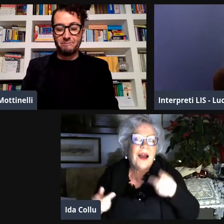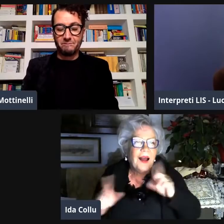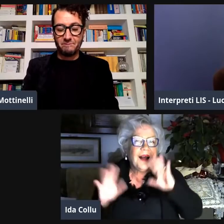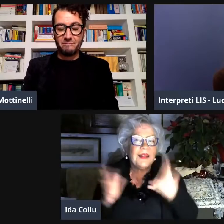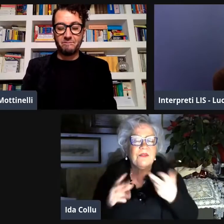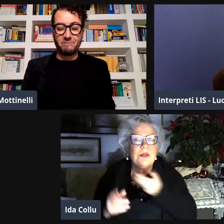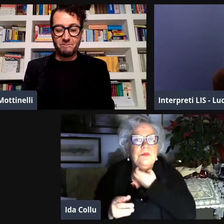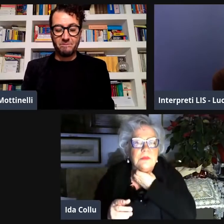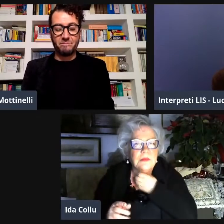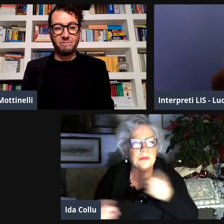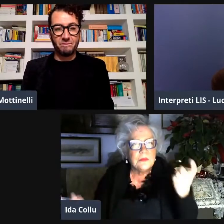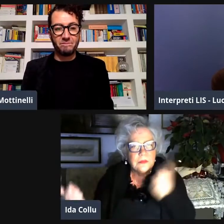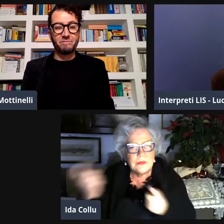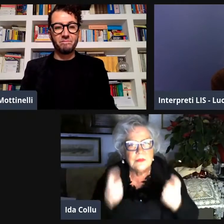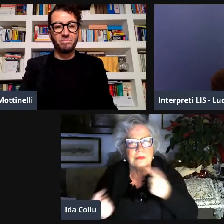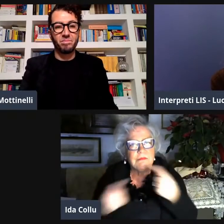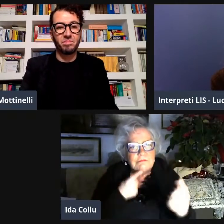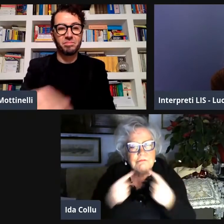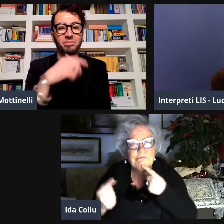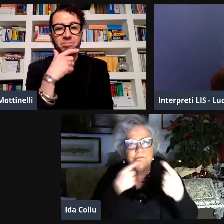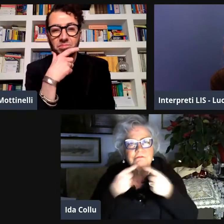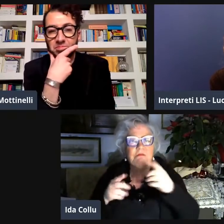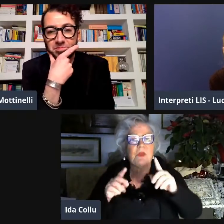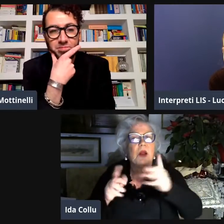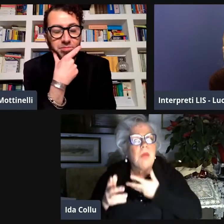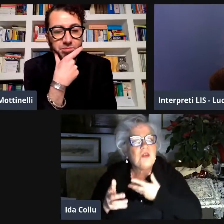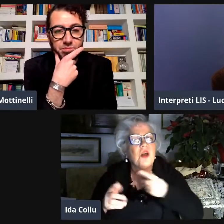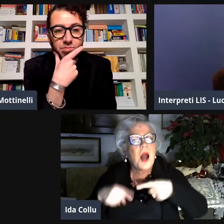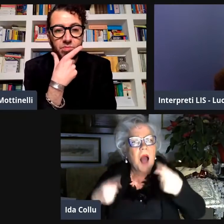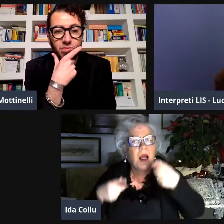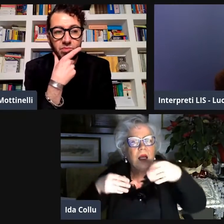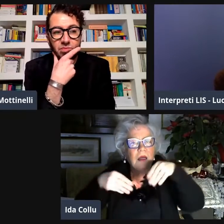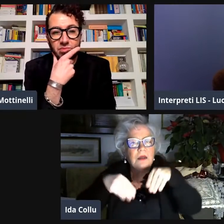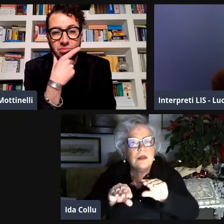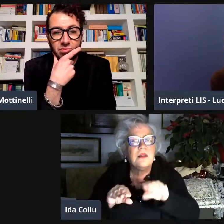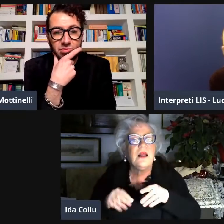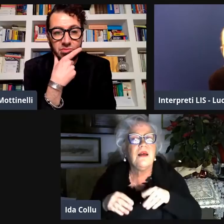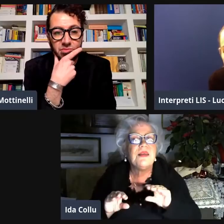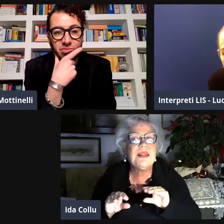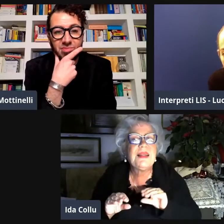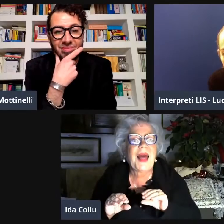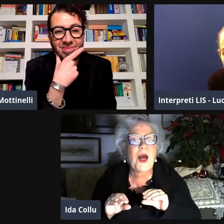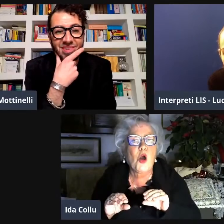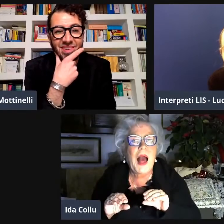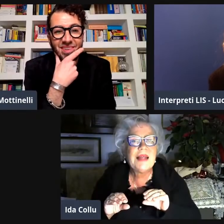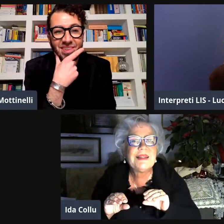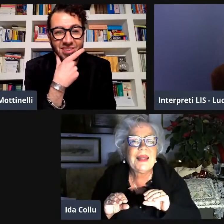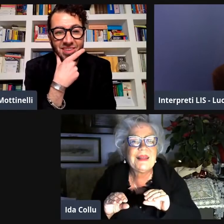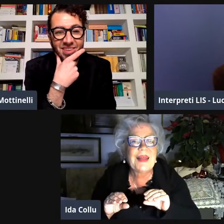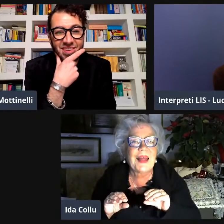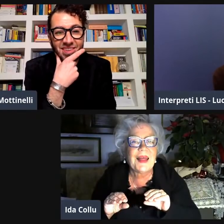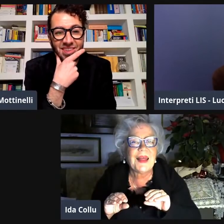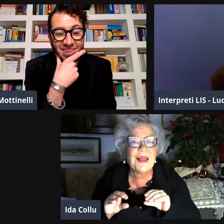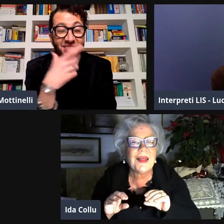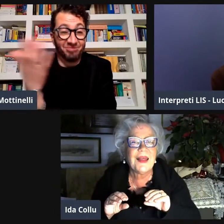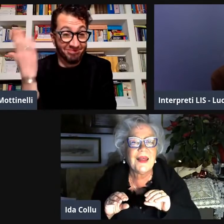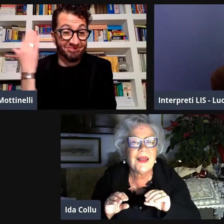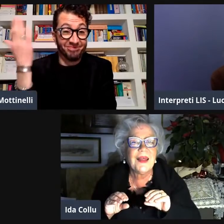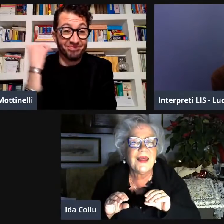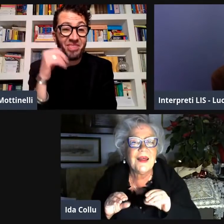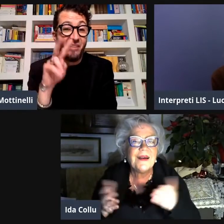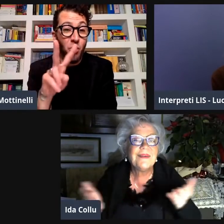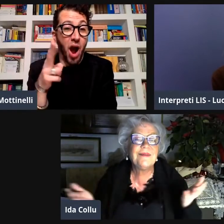'era la tecnologia proprio per quello e quindi si veniva di persona si disquisiva però c'erano anche le